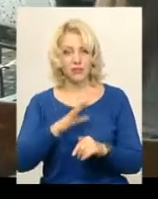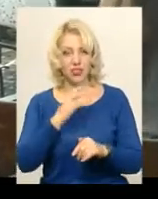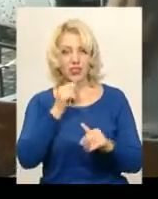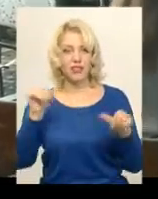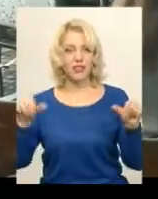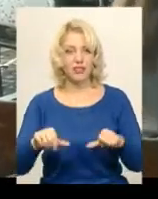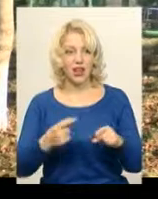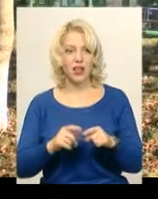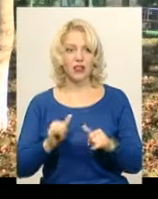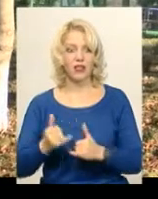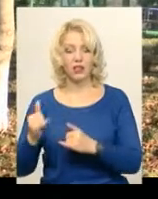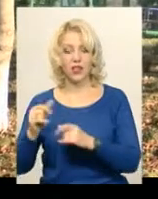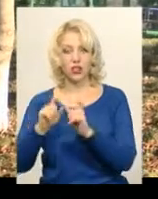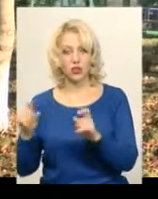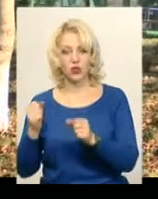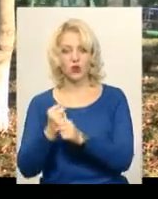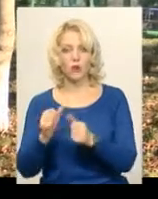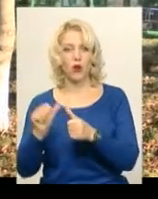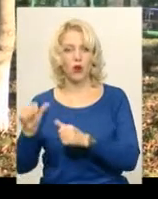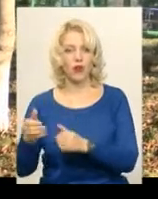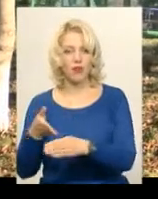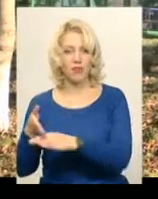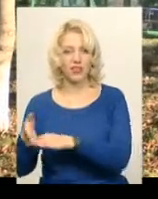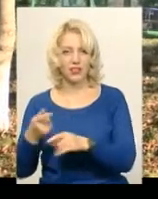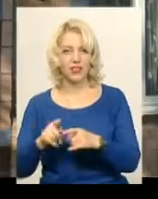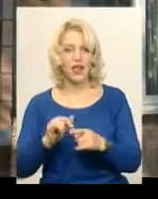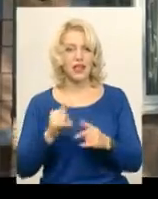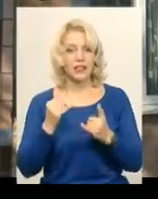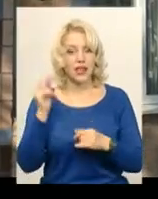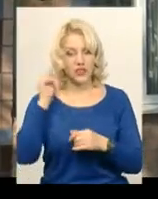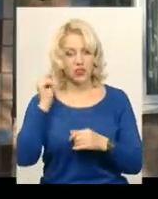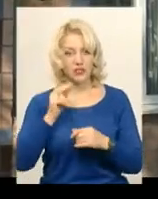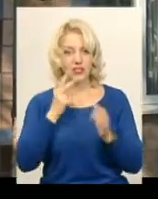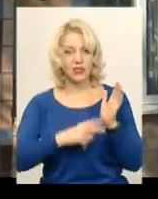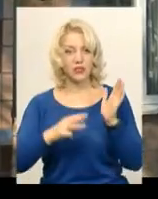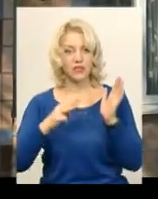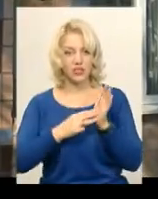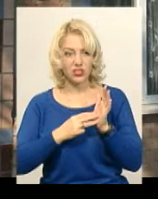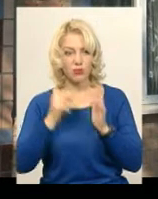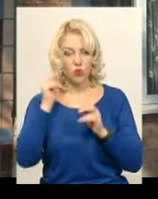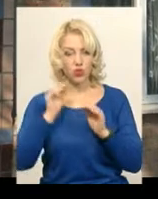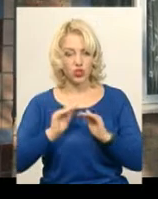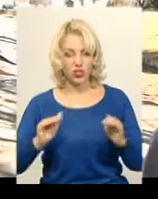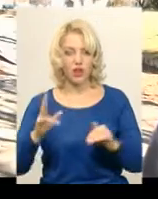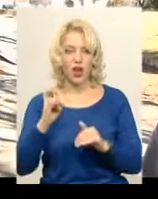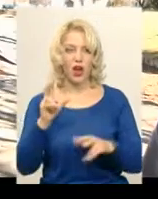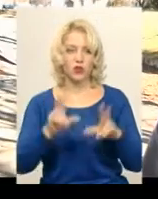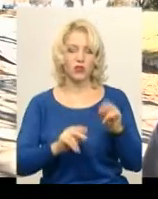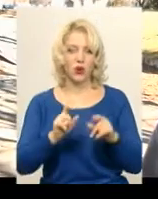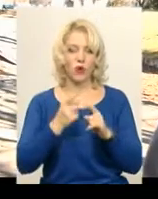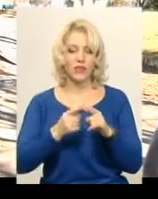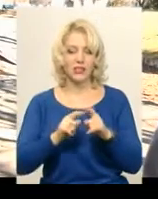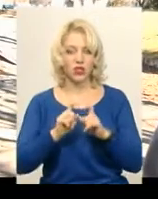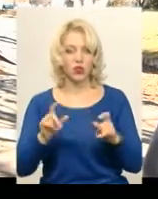дошкільнят окремий вхід. Директор школи каже, зараз навчається 87 учнів, а розрахована школа на втричі більшу кількість дітей. Я думаю,